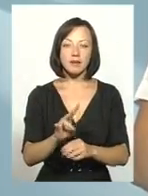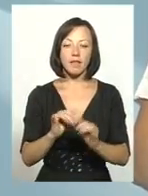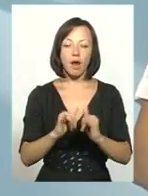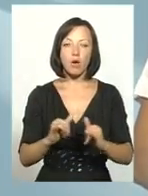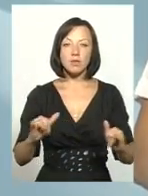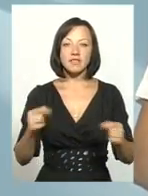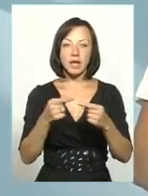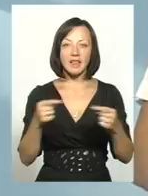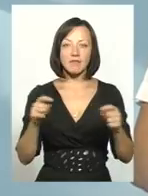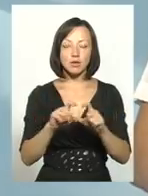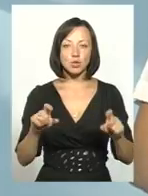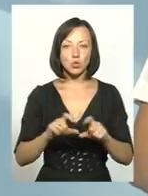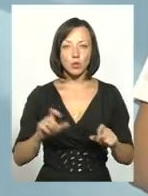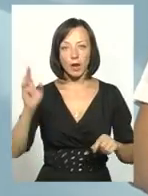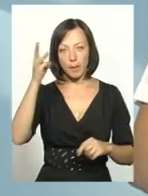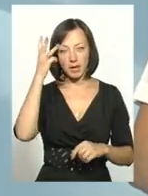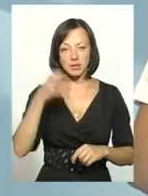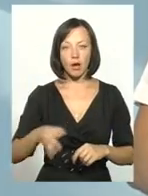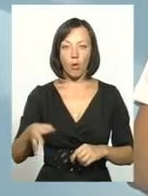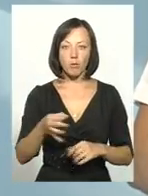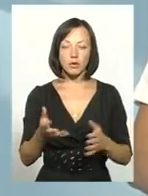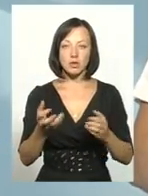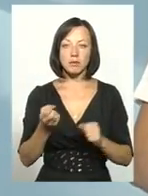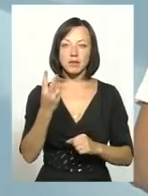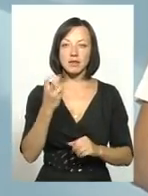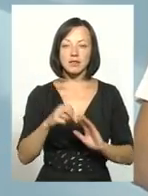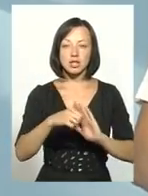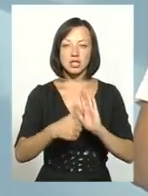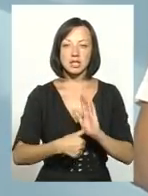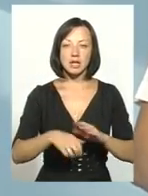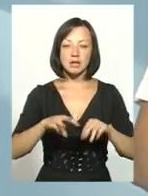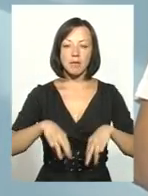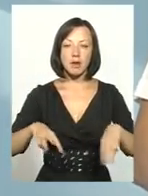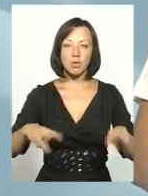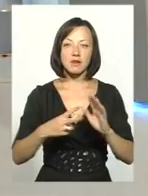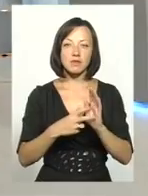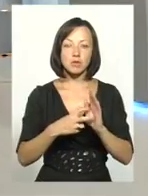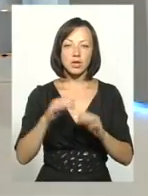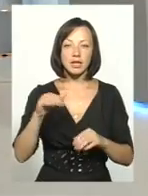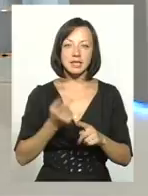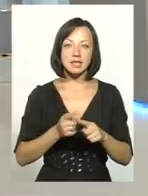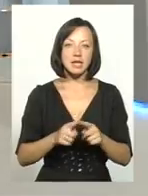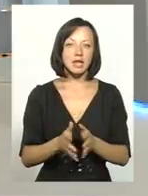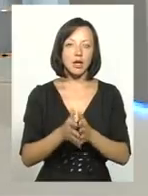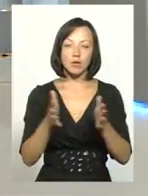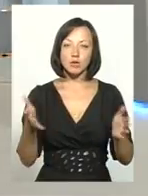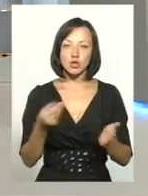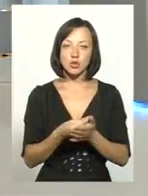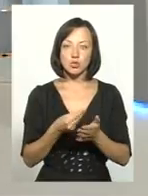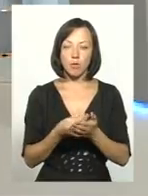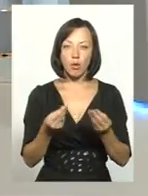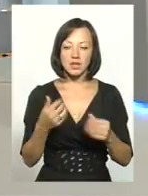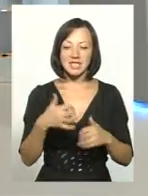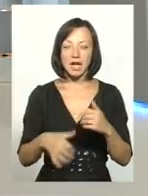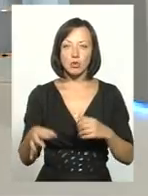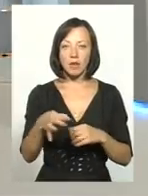інфраструктури. Хмельницька область отримала 216 мільйонів 700 тисяч. Це найбільша сума коштів серед областей України.